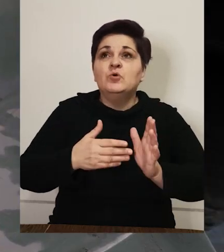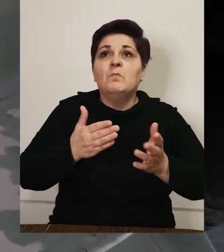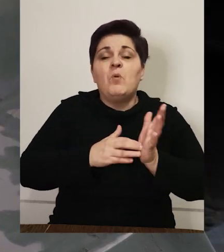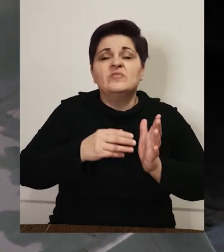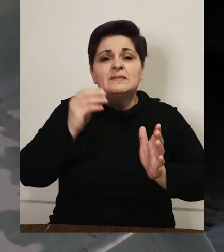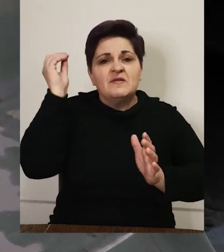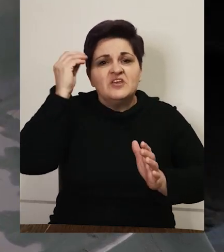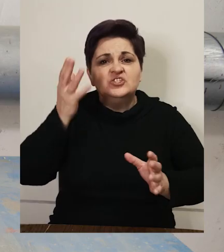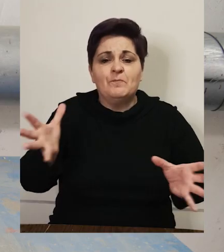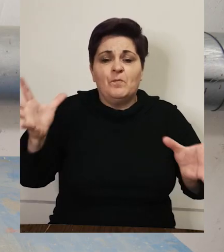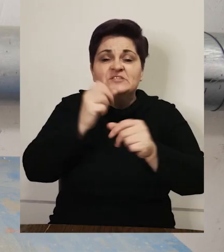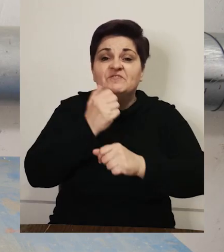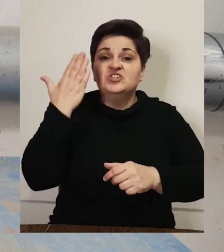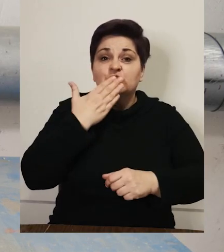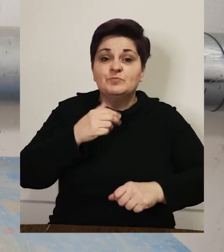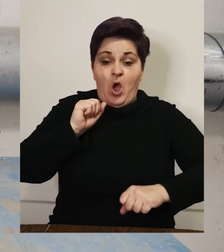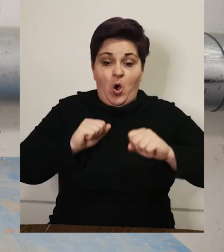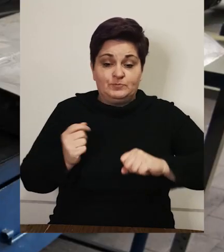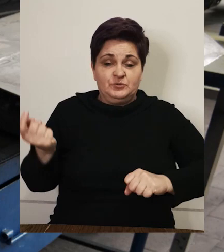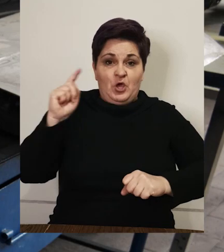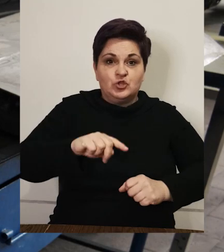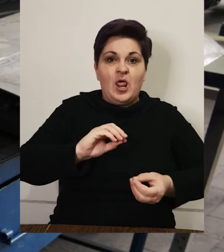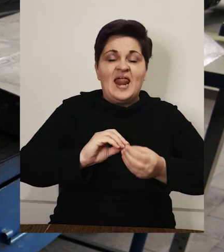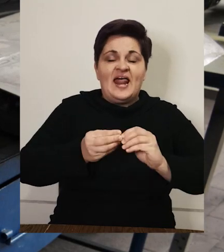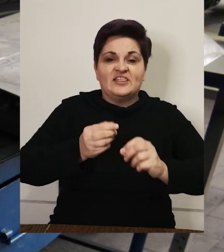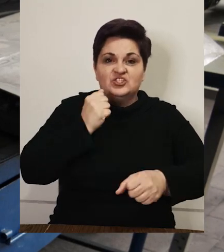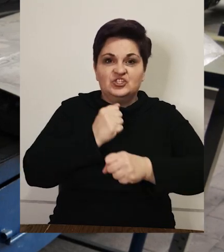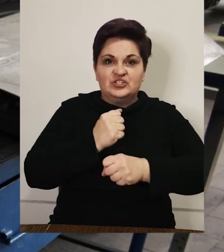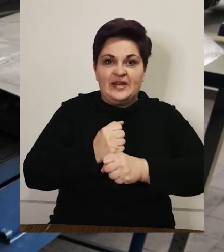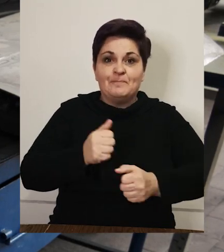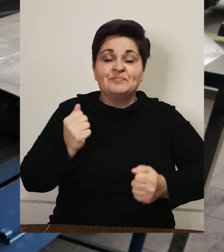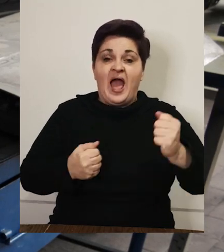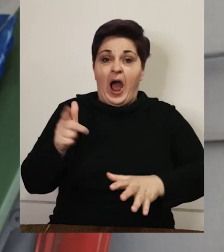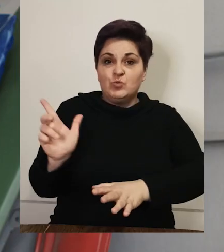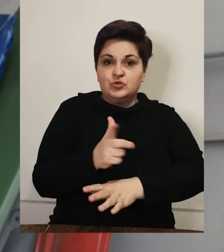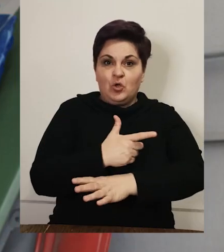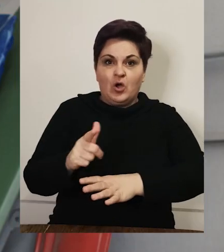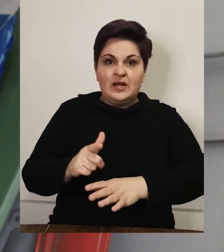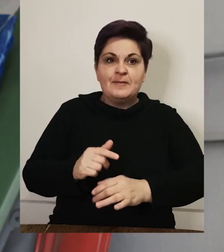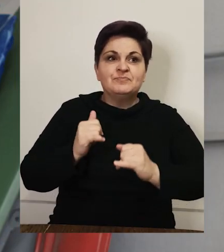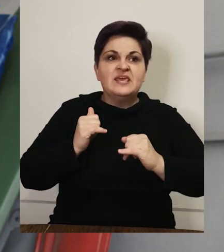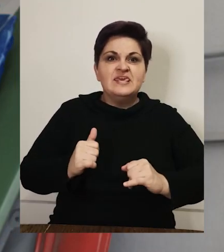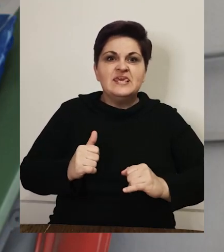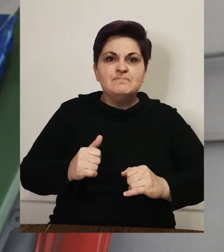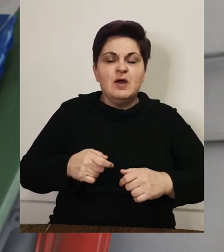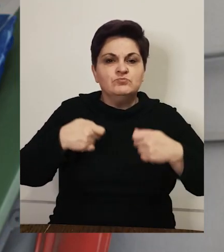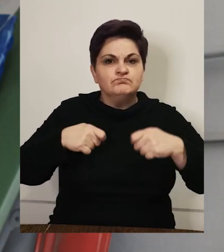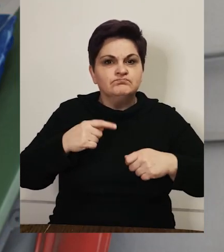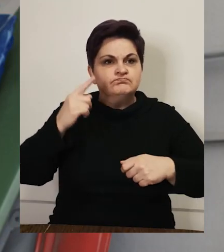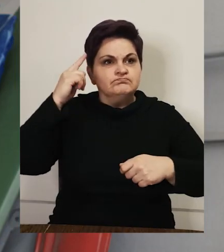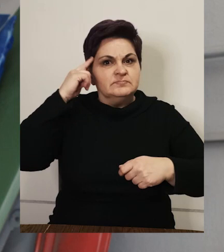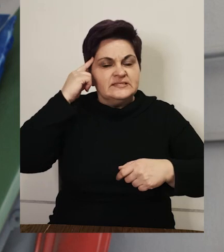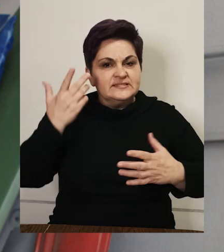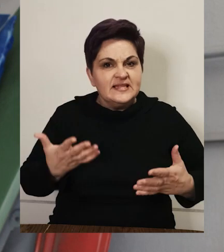da steknu potrebne vještine i da po završetku škole osposobljeni dolaze na tržište rada. Autolakireri imaju širok